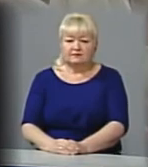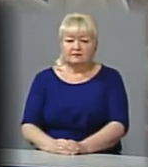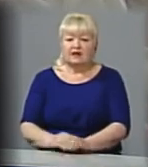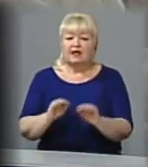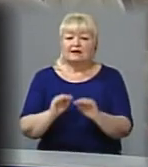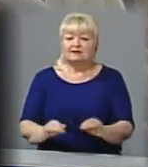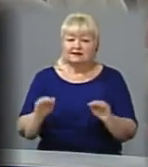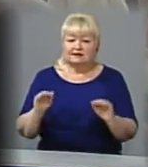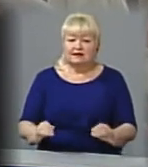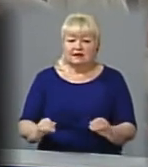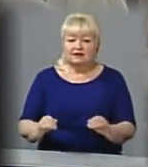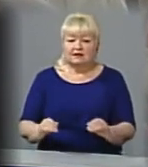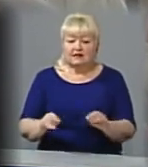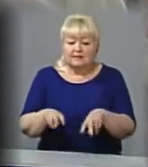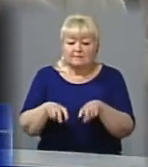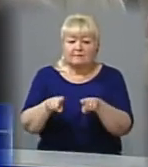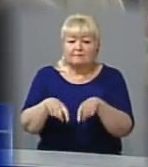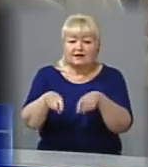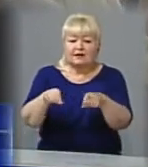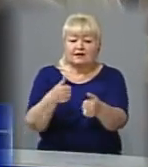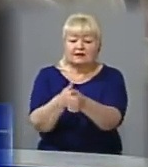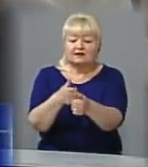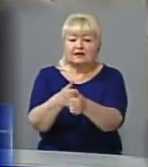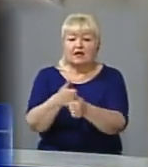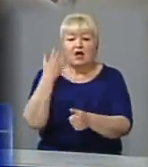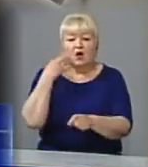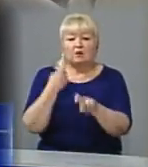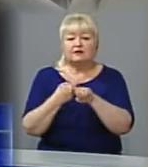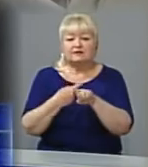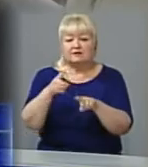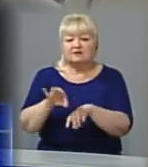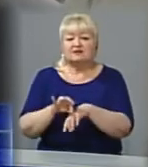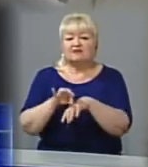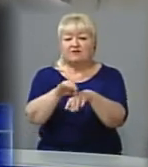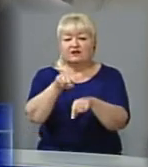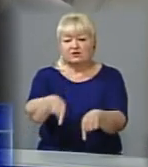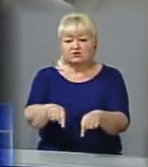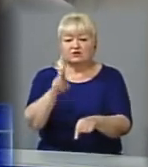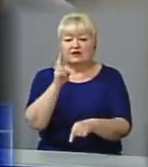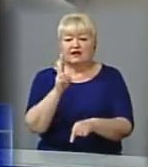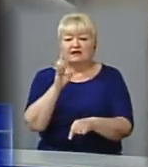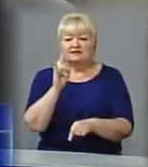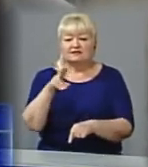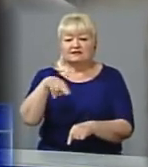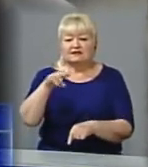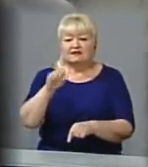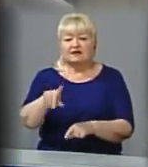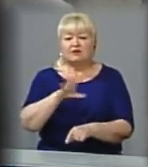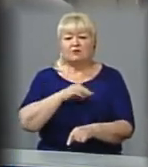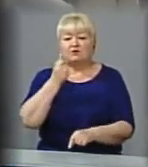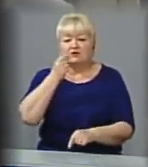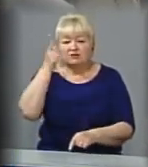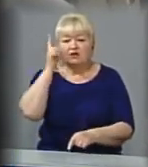Дітлахи бігли за ними, як їх німці сюди на цитадель гнали. То були чехи, були мадяри, були